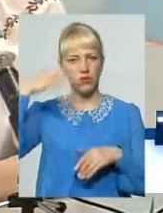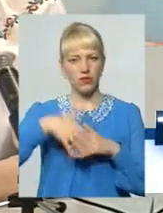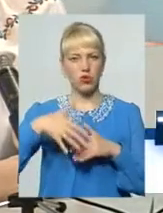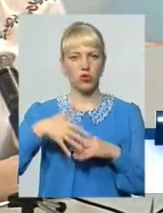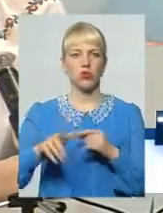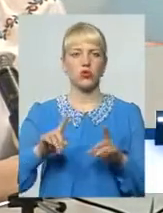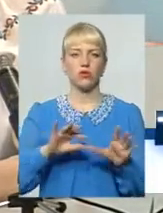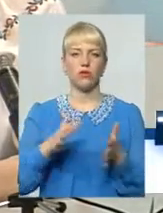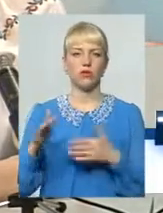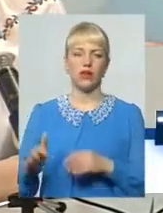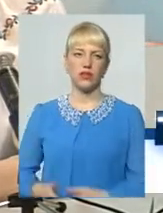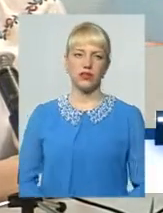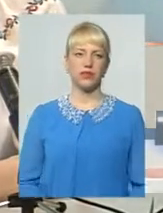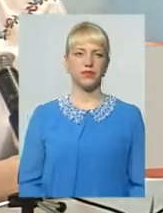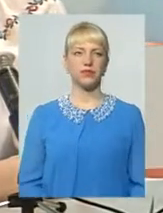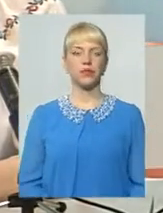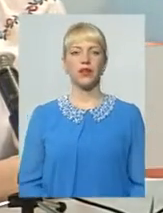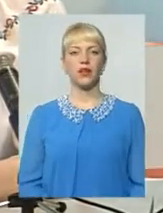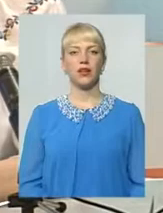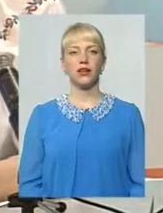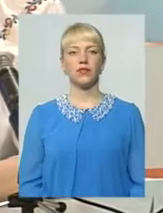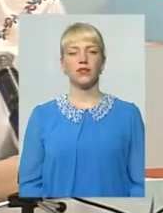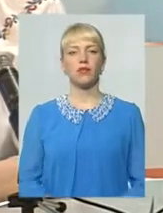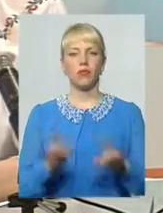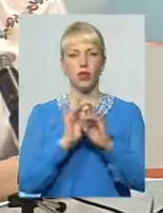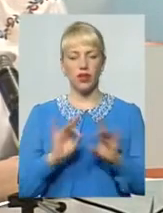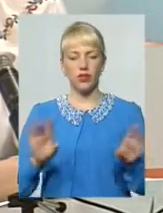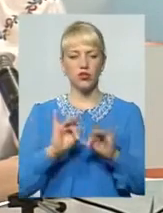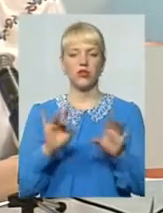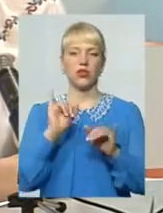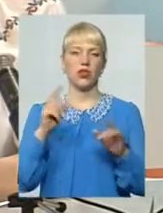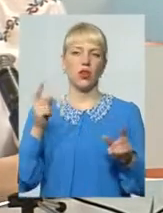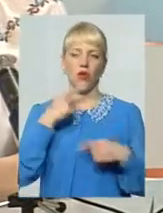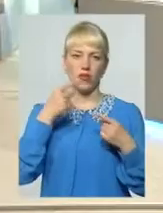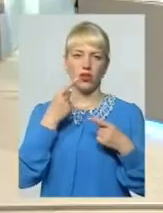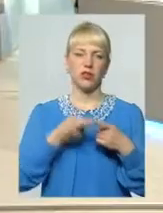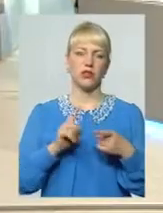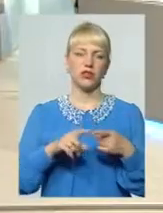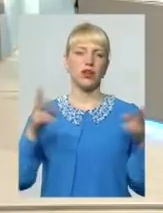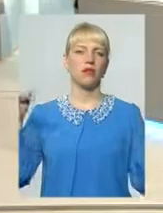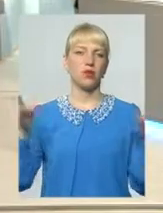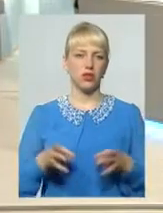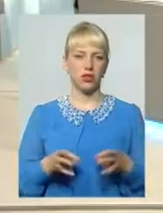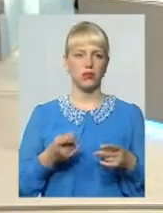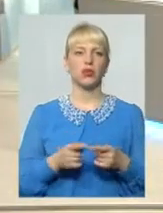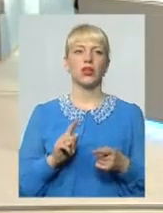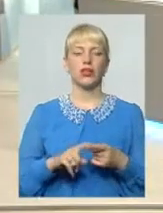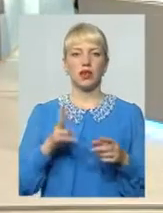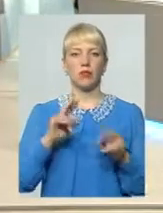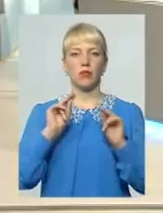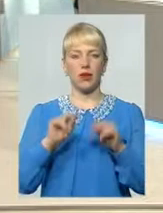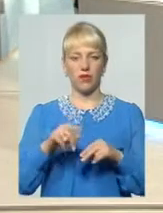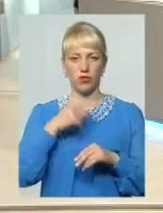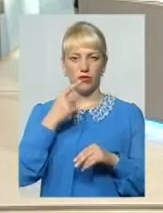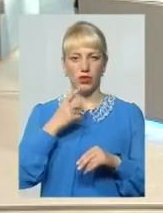що відбувається Але пояснювати і говорити Про це потрібно Тобто правду, але